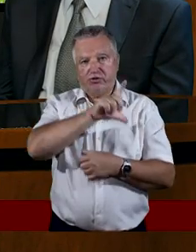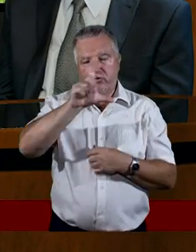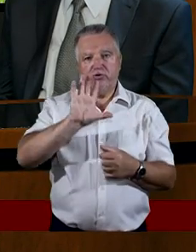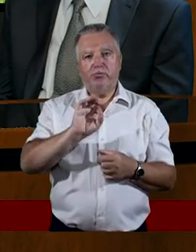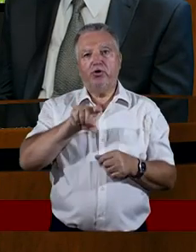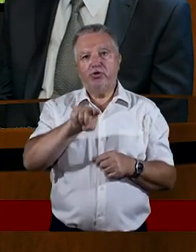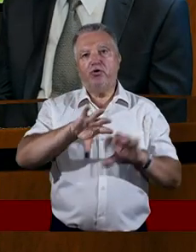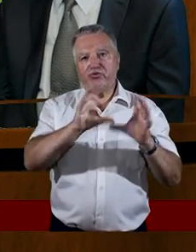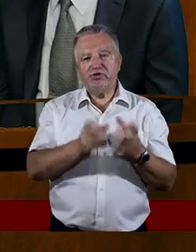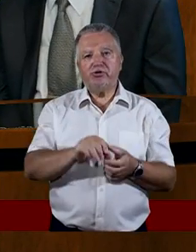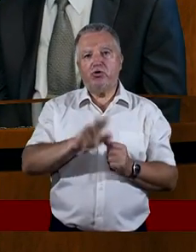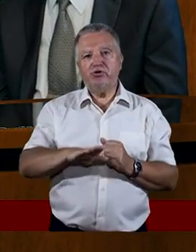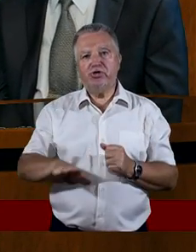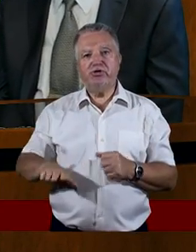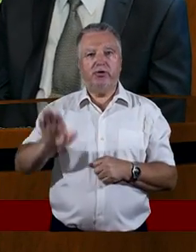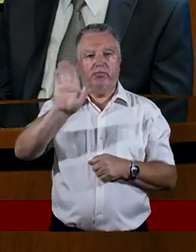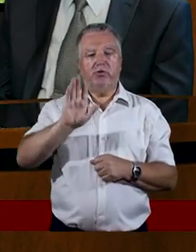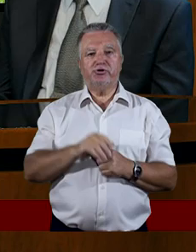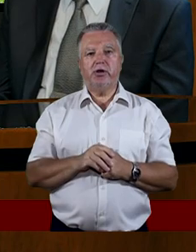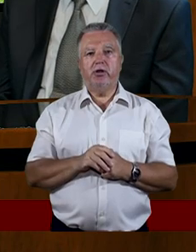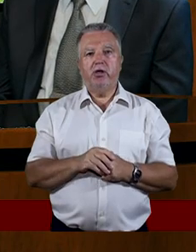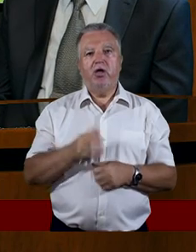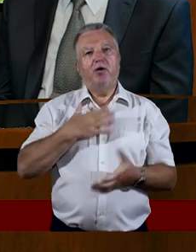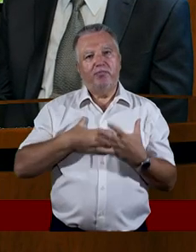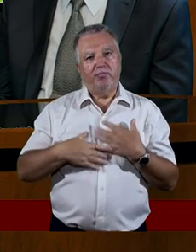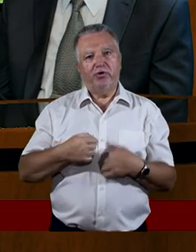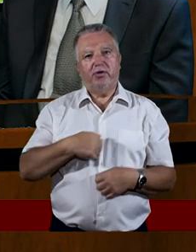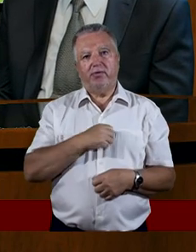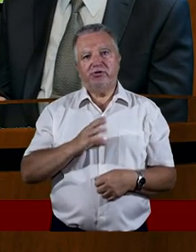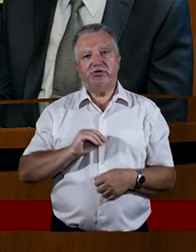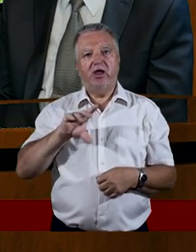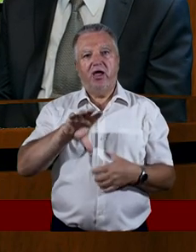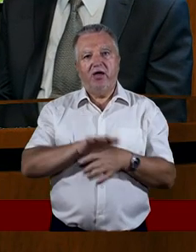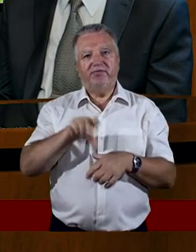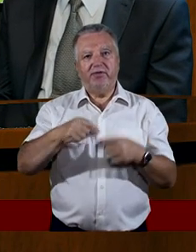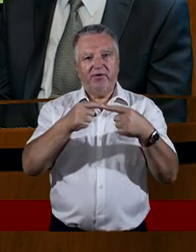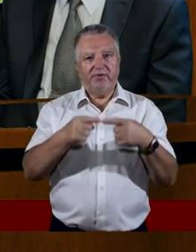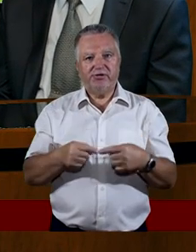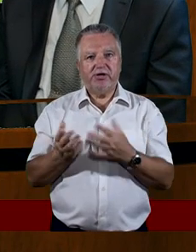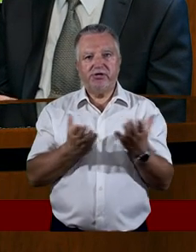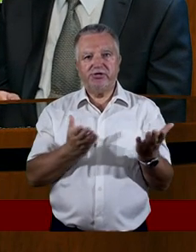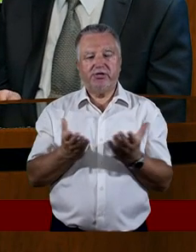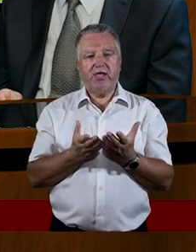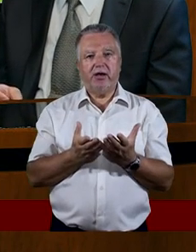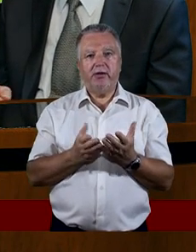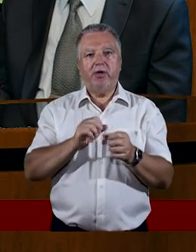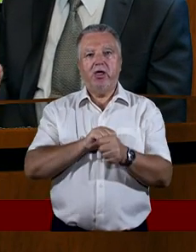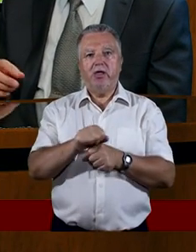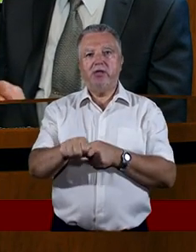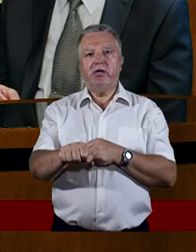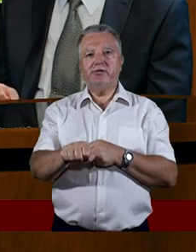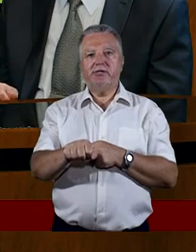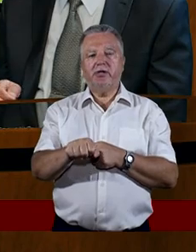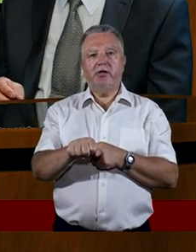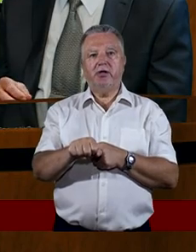Boże. Bardzo mi się podoba, że w tym wersecie czytanym jest